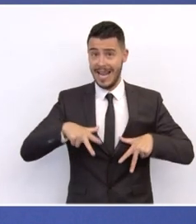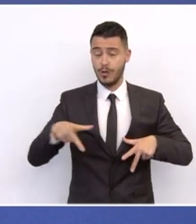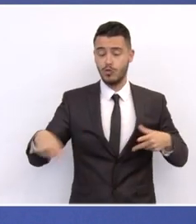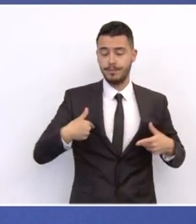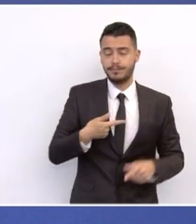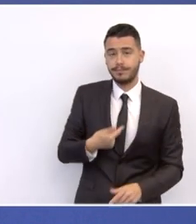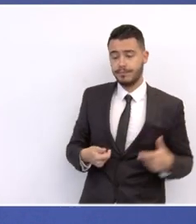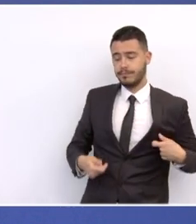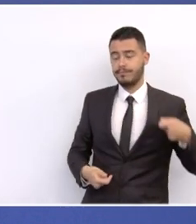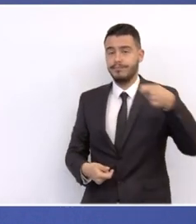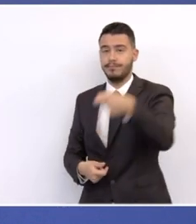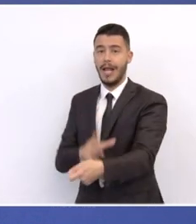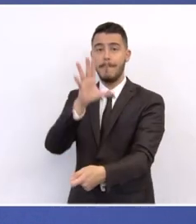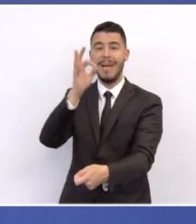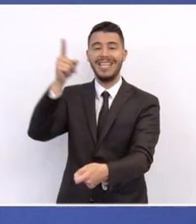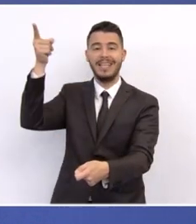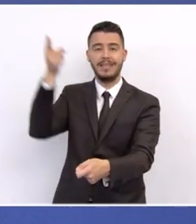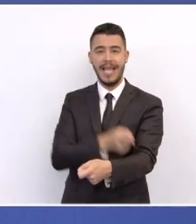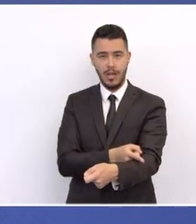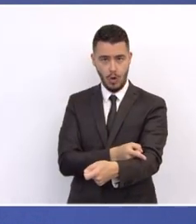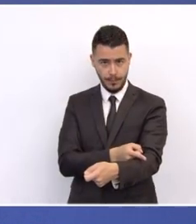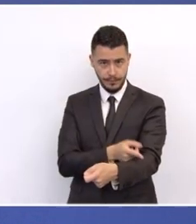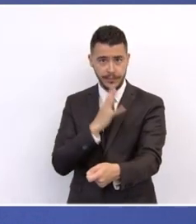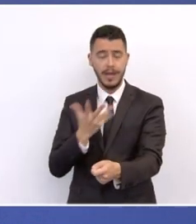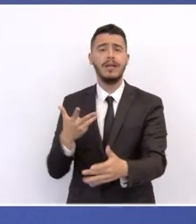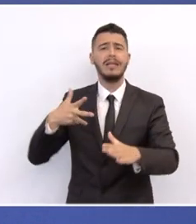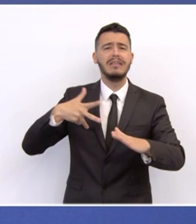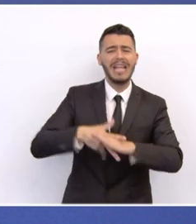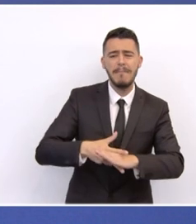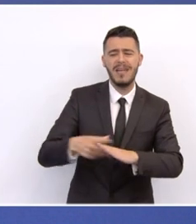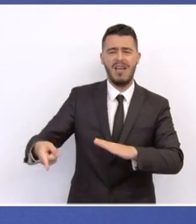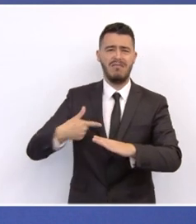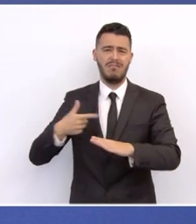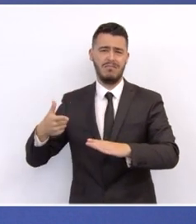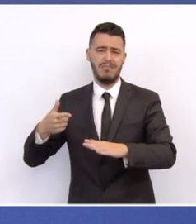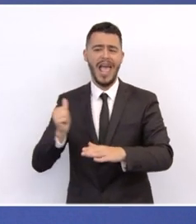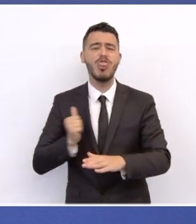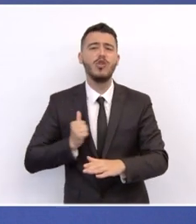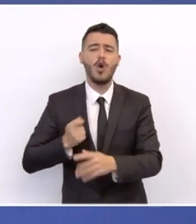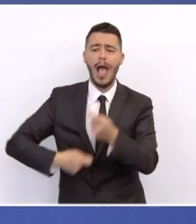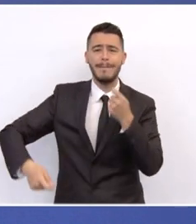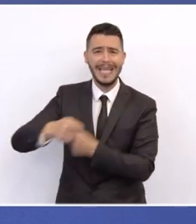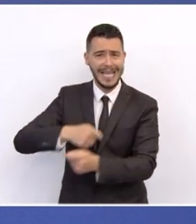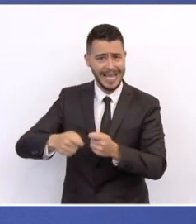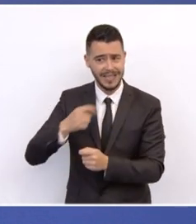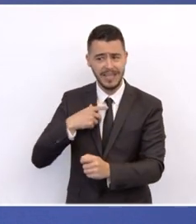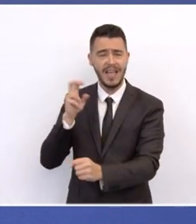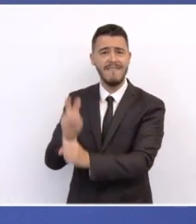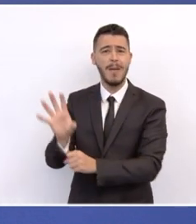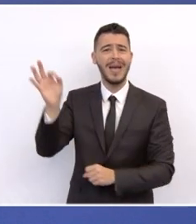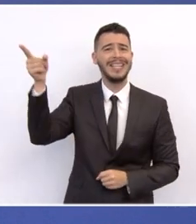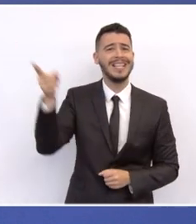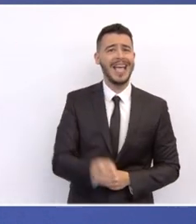του κόστου στις επένδυσης και οι τράπεζες και οι επενδυτές το άλλο μισό. Η επιλογή αυτή γίνεται για να υπάρχει